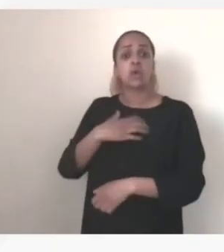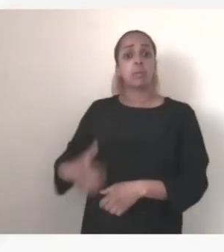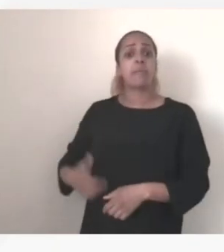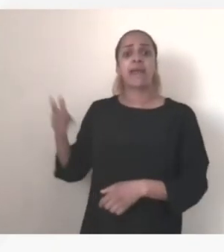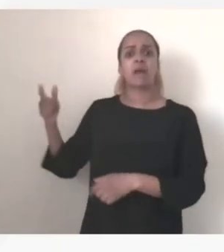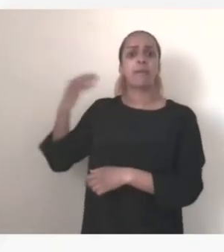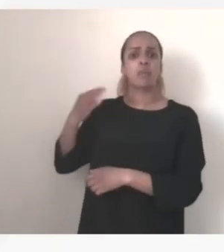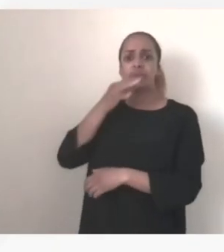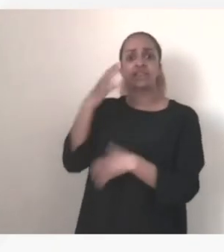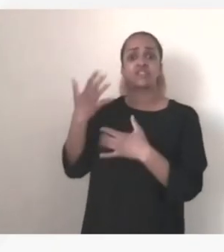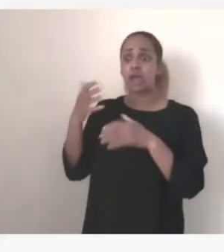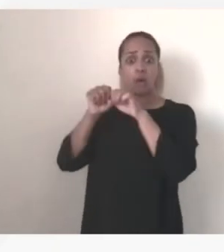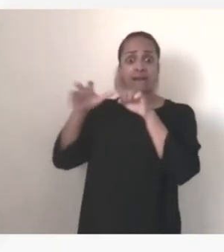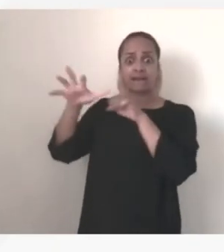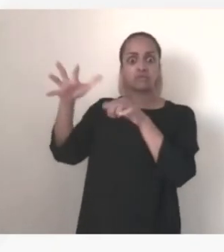le réseau était tombé